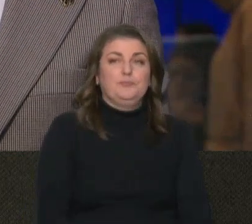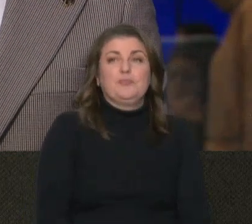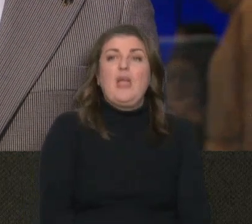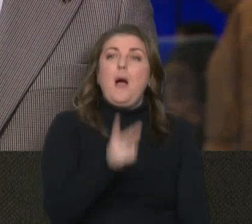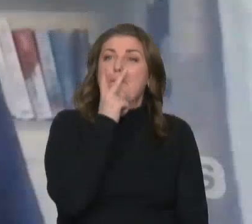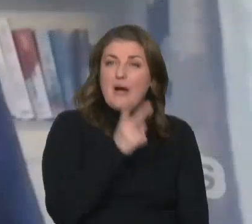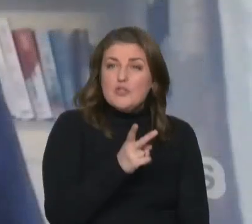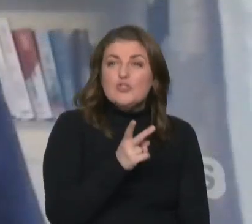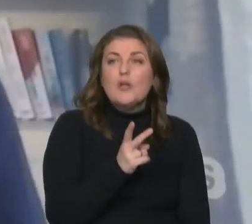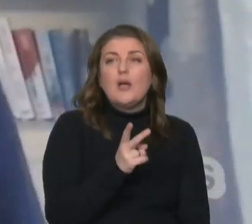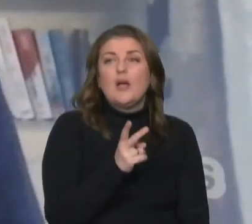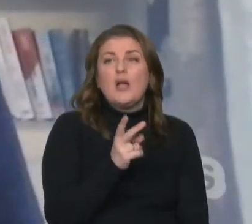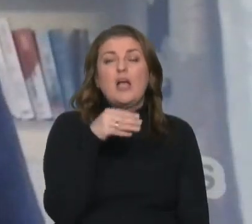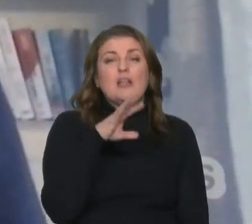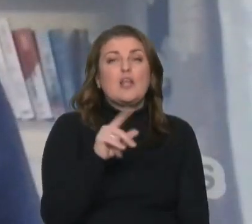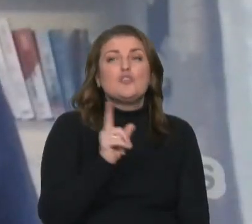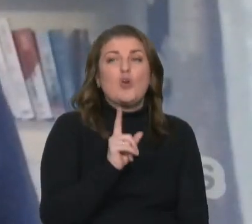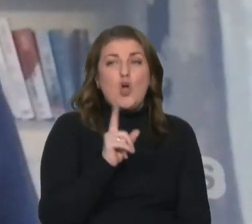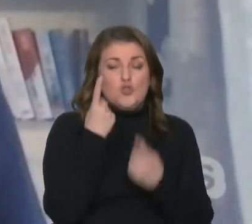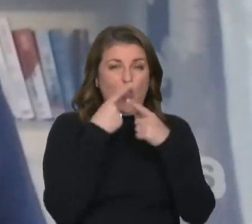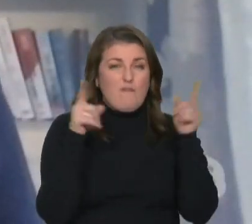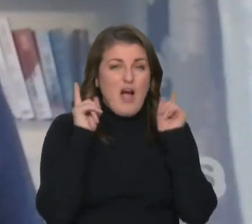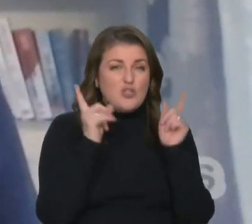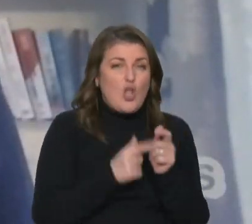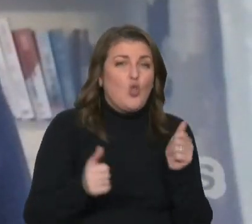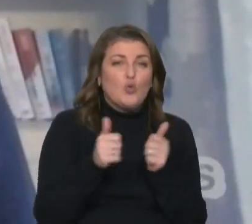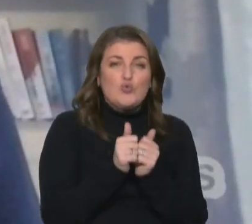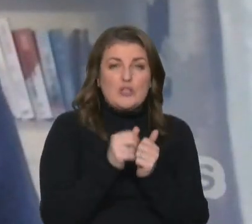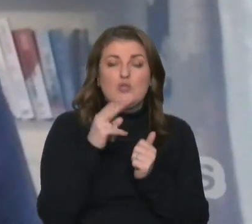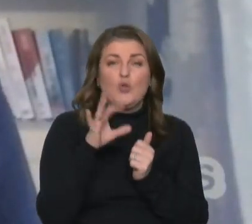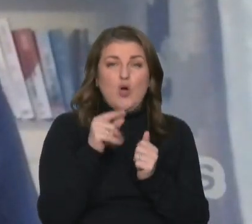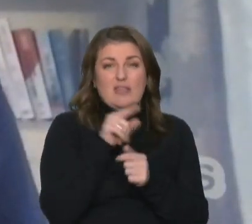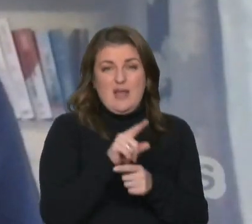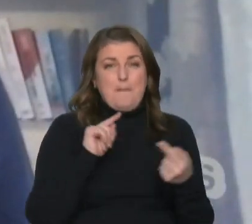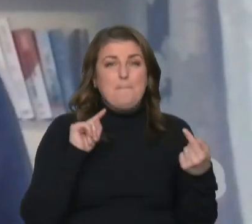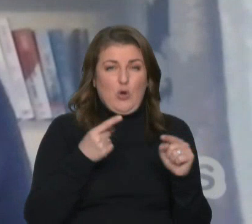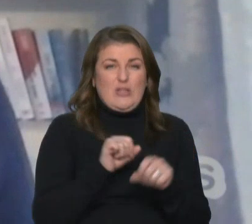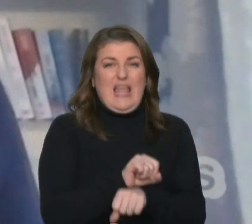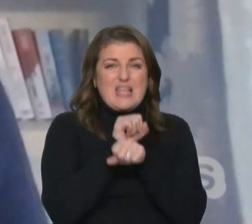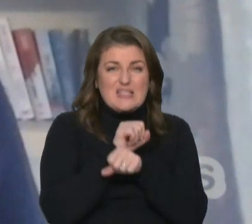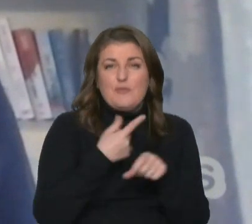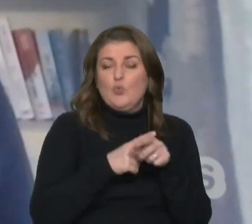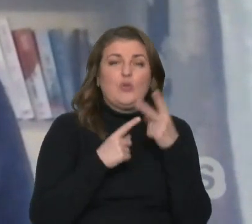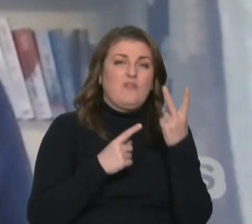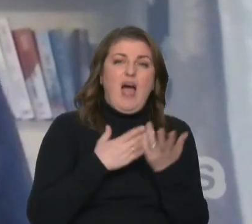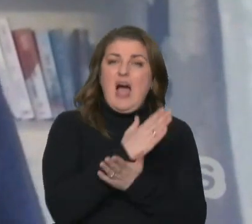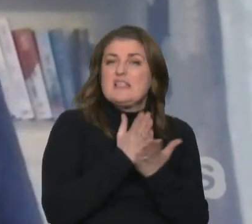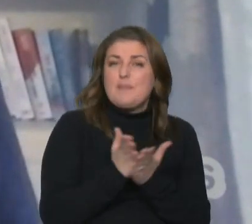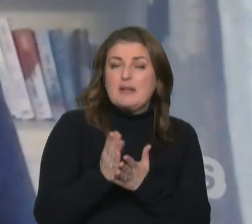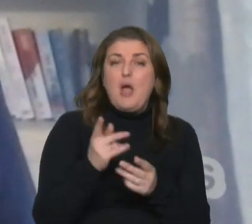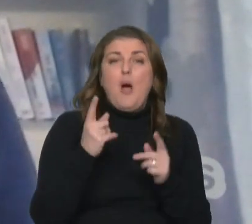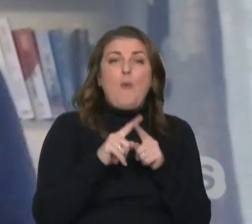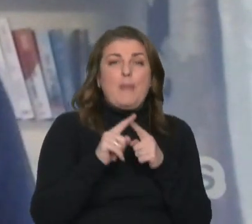Бачите, те, що Словаччина долучилася до тих протестів, тут два аспекти. По-перше,